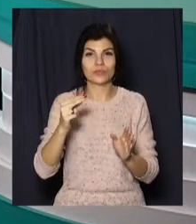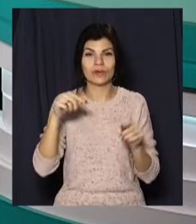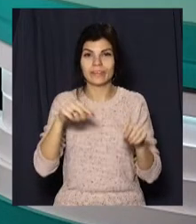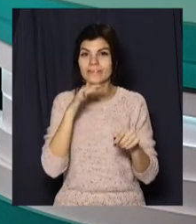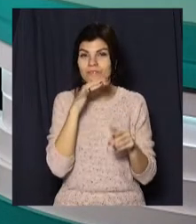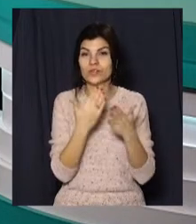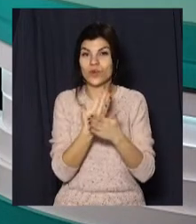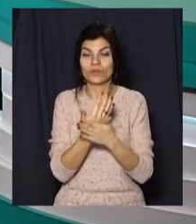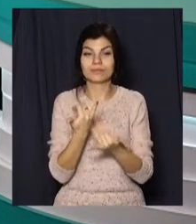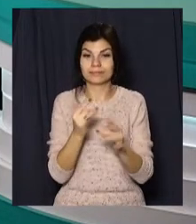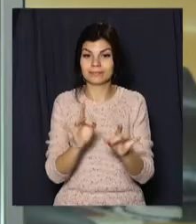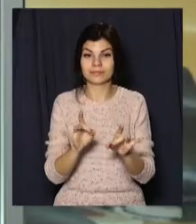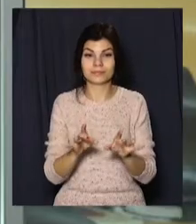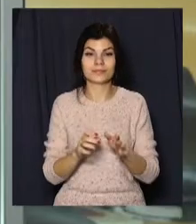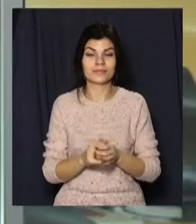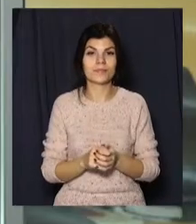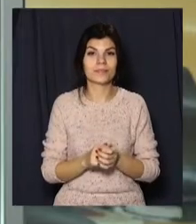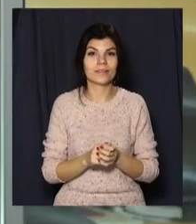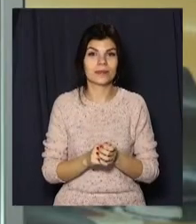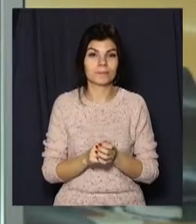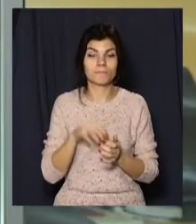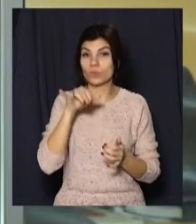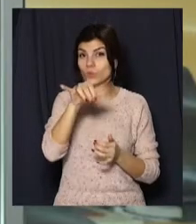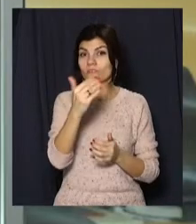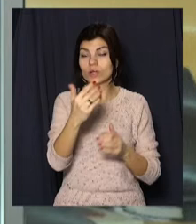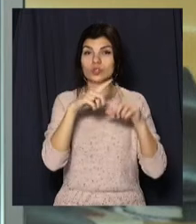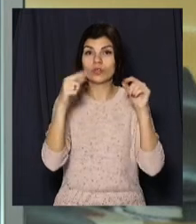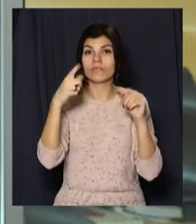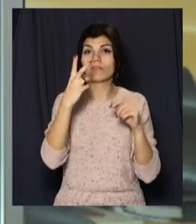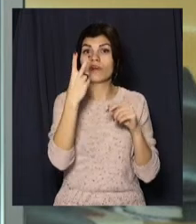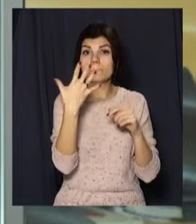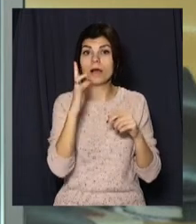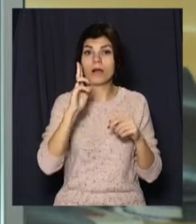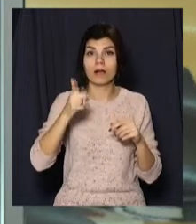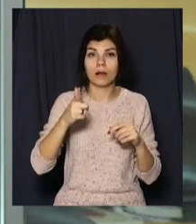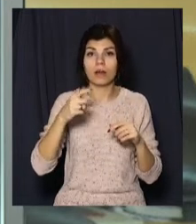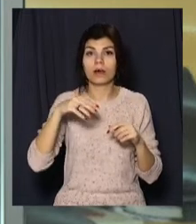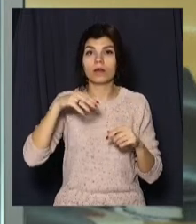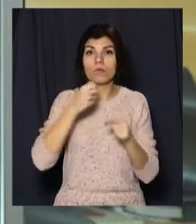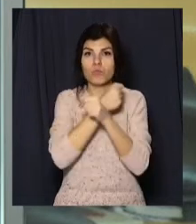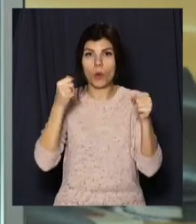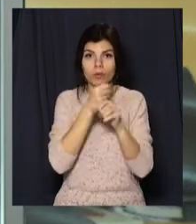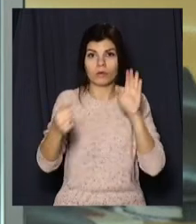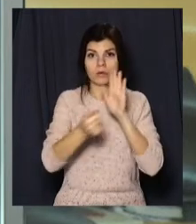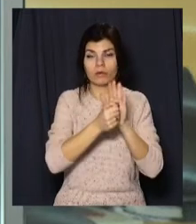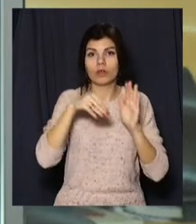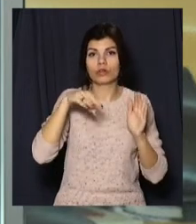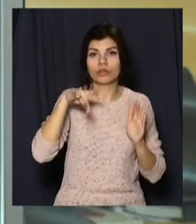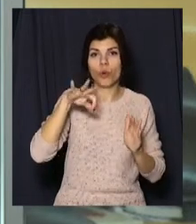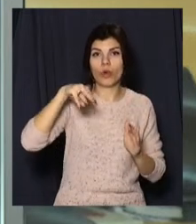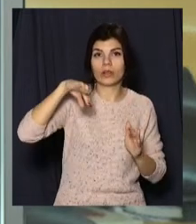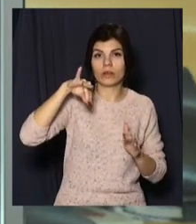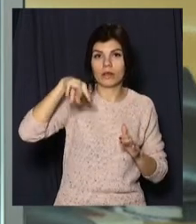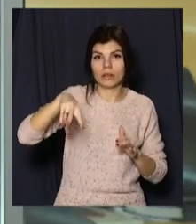на цю годину далі у випуску. У вашій школі 25 кілограмів тротилу. Таке повідомлення про замінування